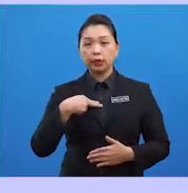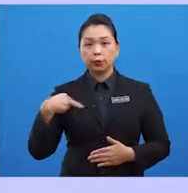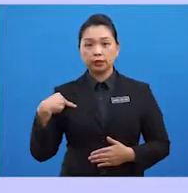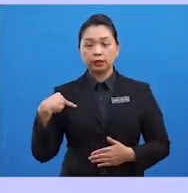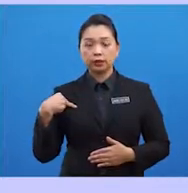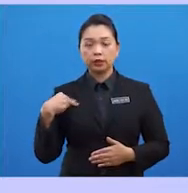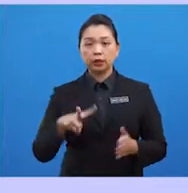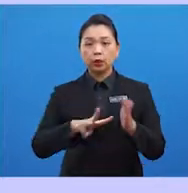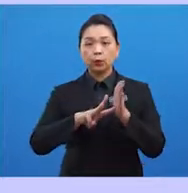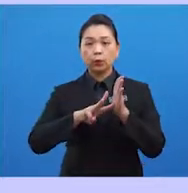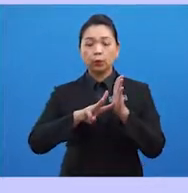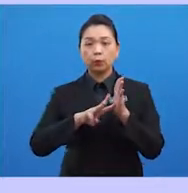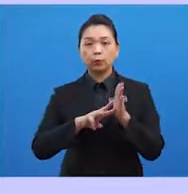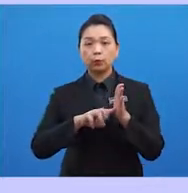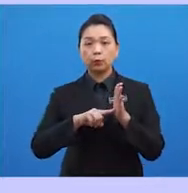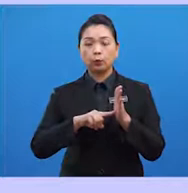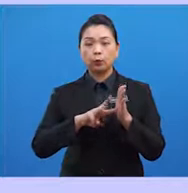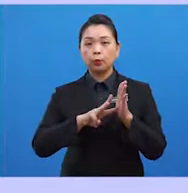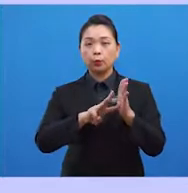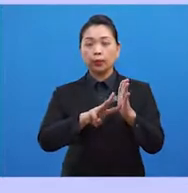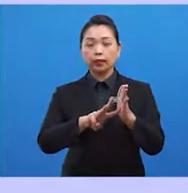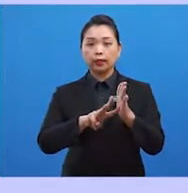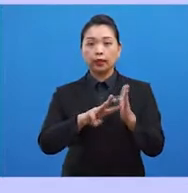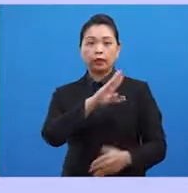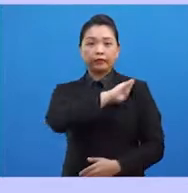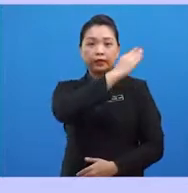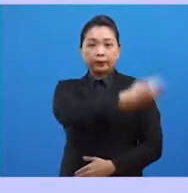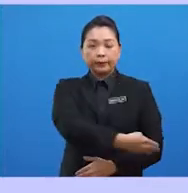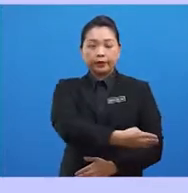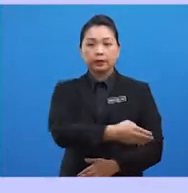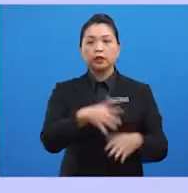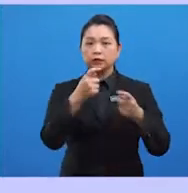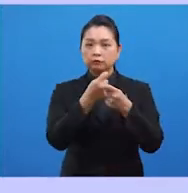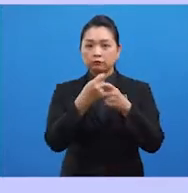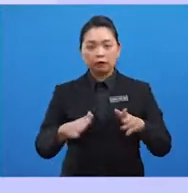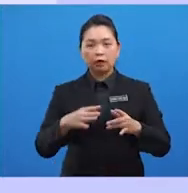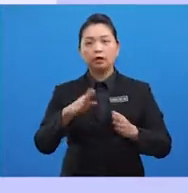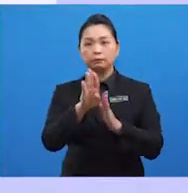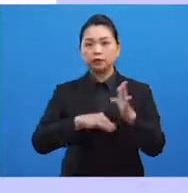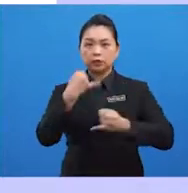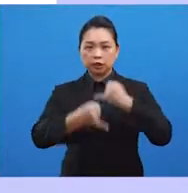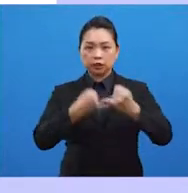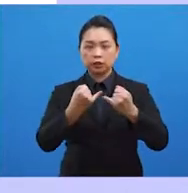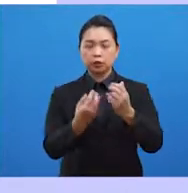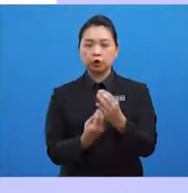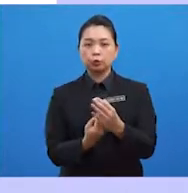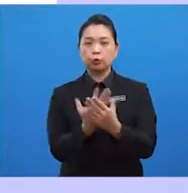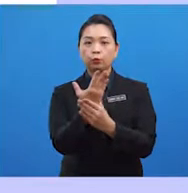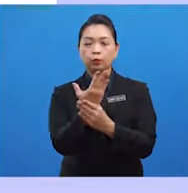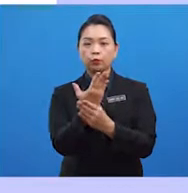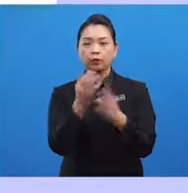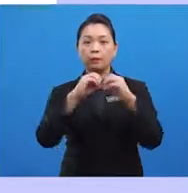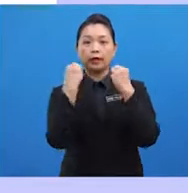Presiden Makapagal mewakili Filipina telah berjaya menubuhkan Mafi Lindu.